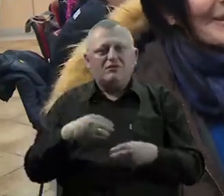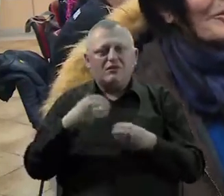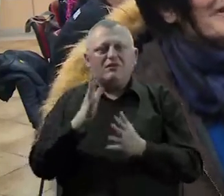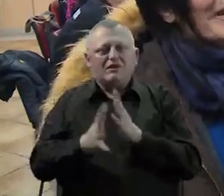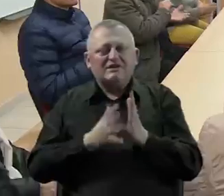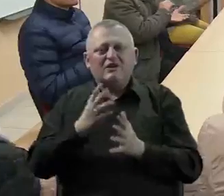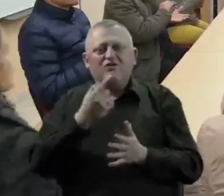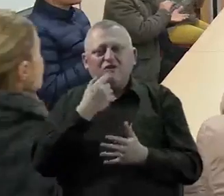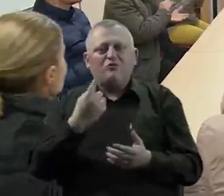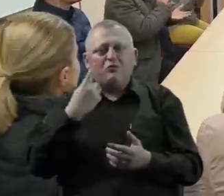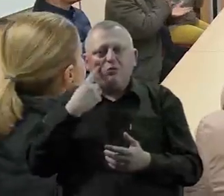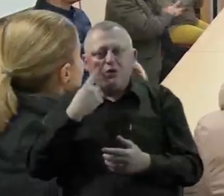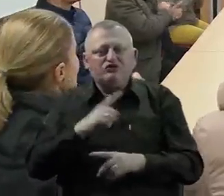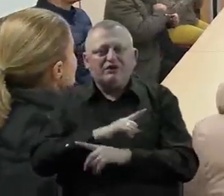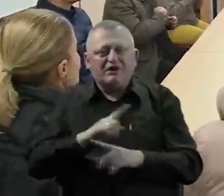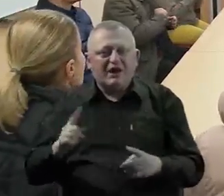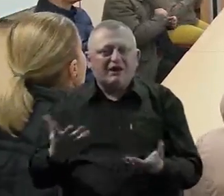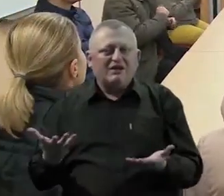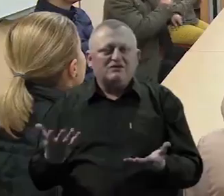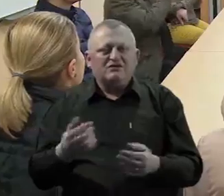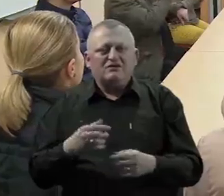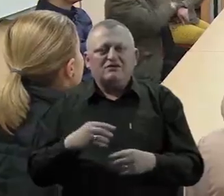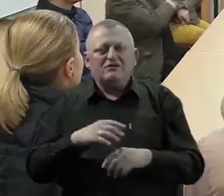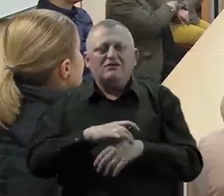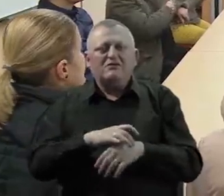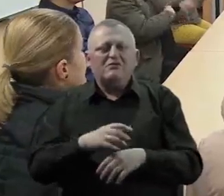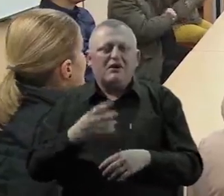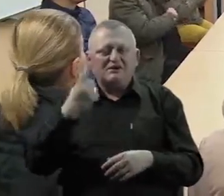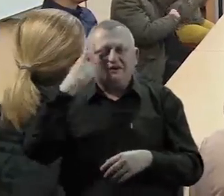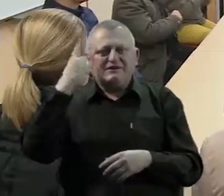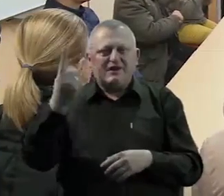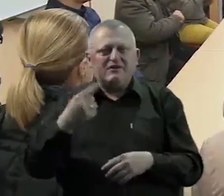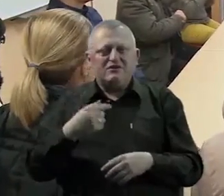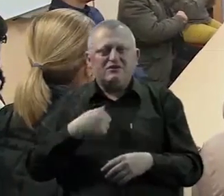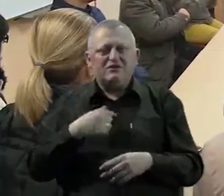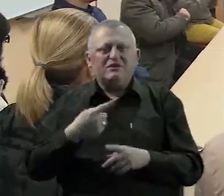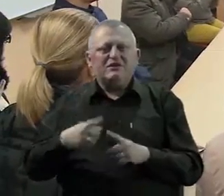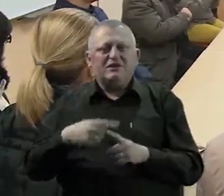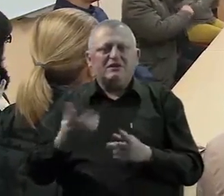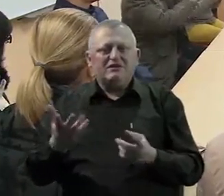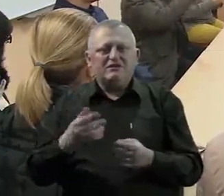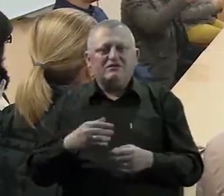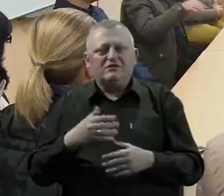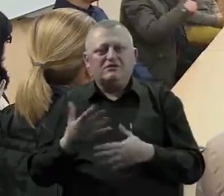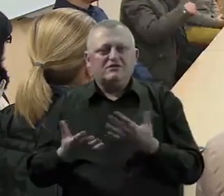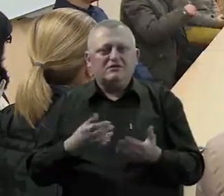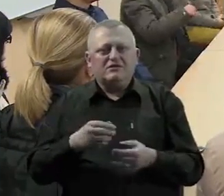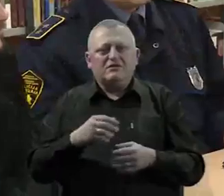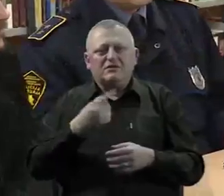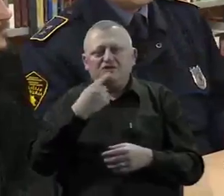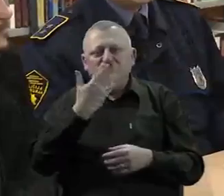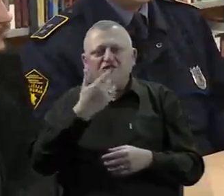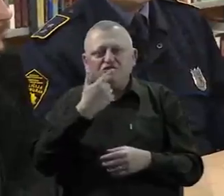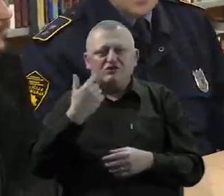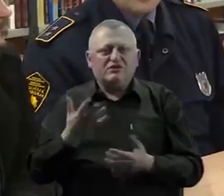znakovnim jezikom. Pokušavamo mi na razne načine i pacijenti su svjesni da imaju nedostatak i trude se da čitaju sa usana